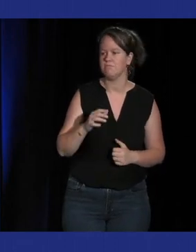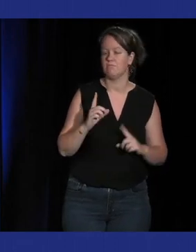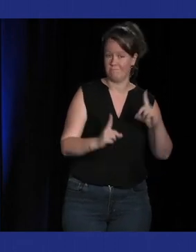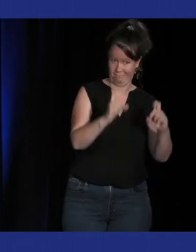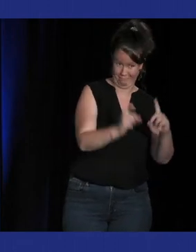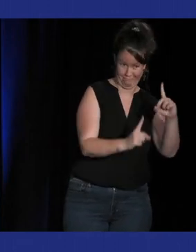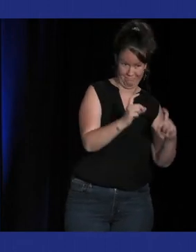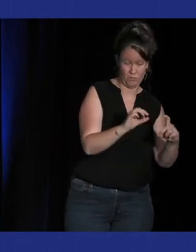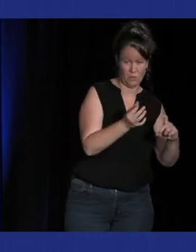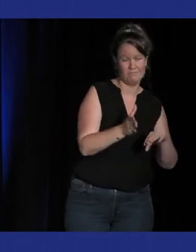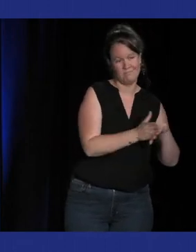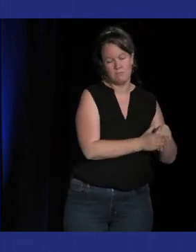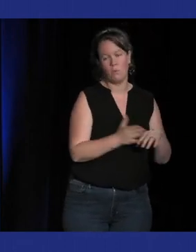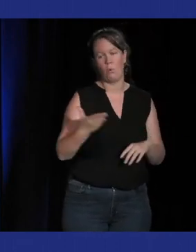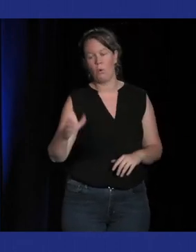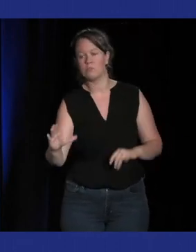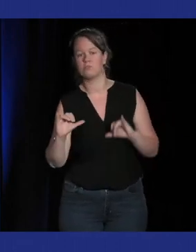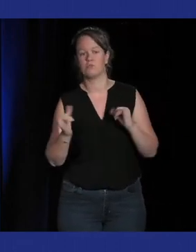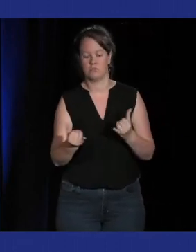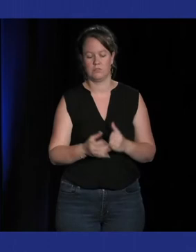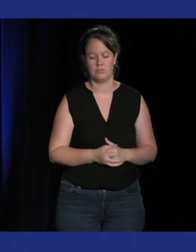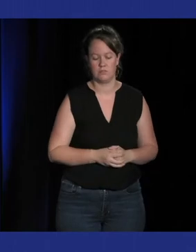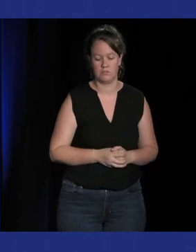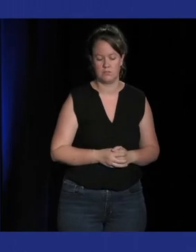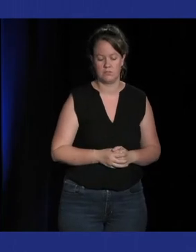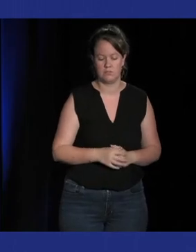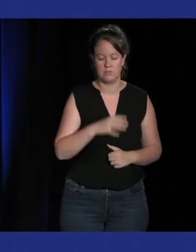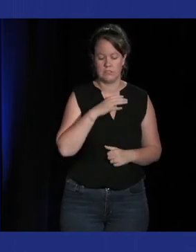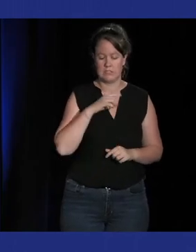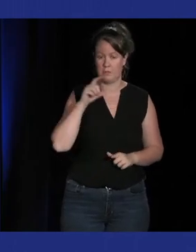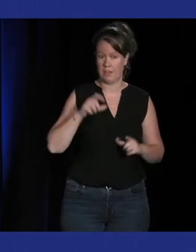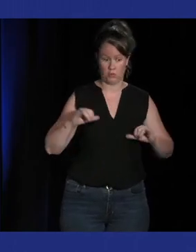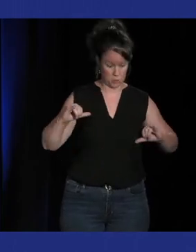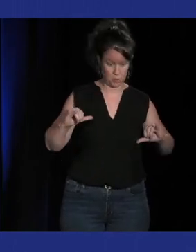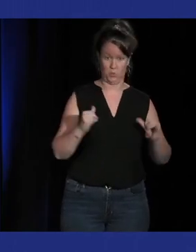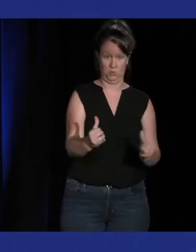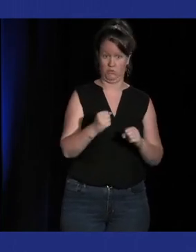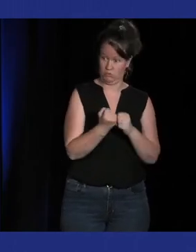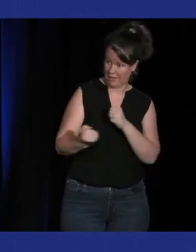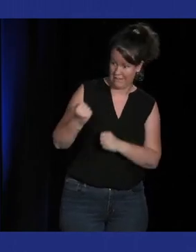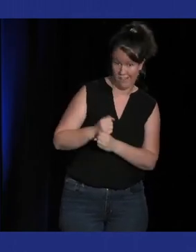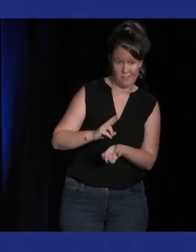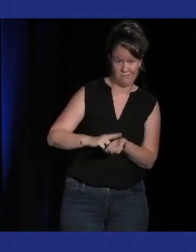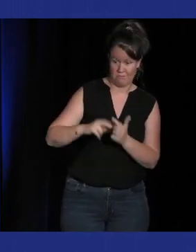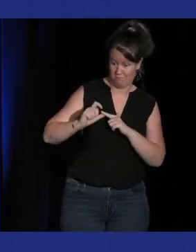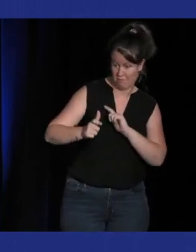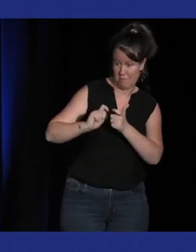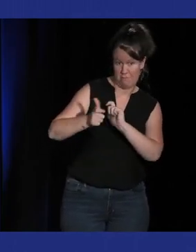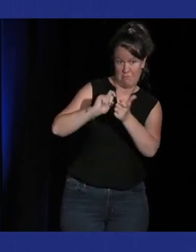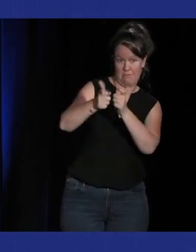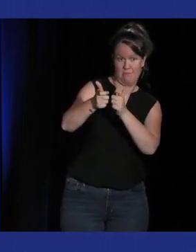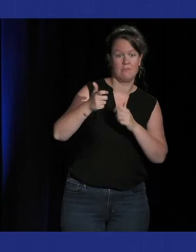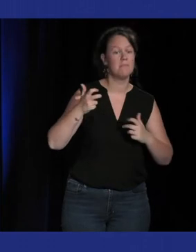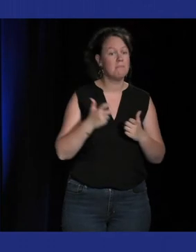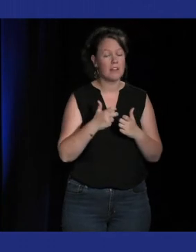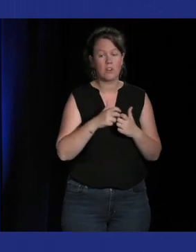il y a énormément de joueurs qui font des séquences de rythme dans des jeux sans s'en rendre compte je pense à toute l'existence des boss à pattern